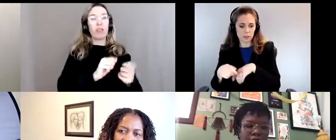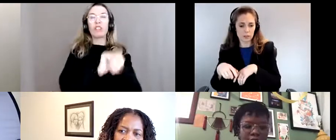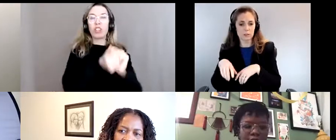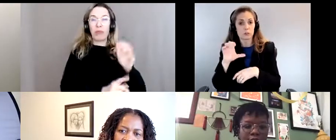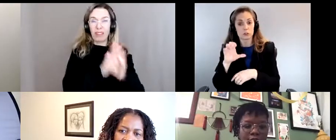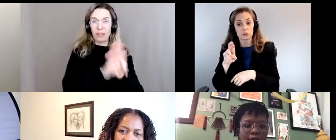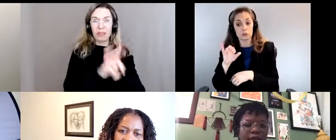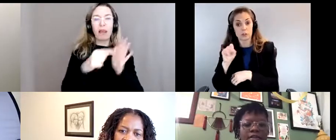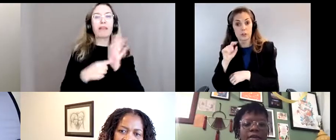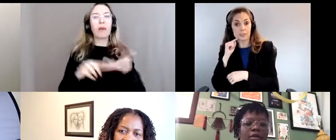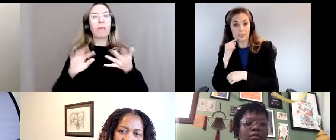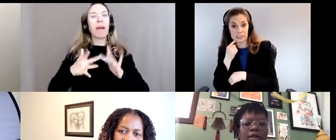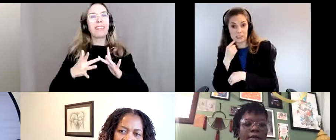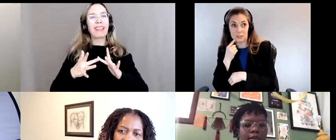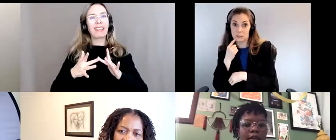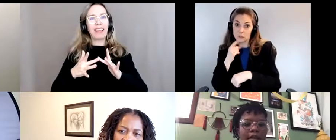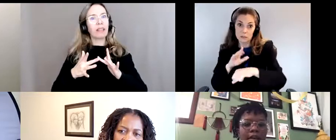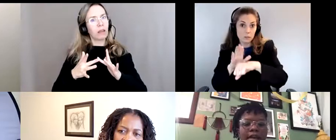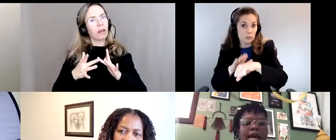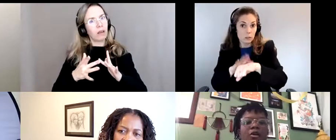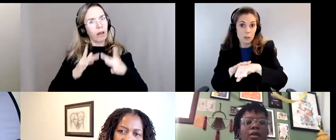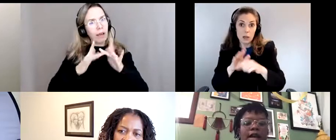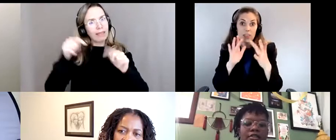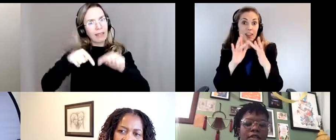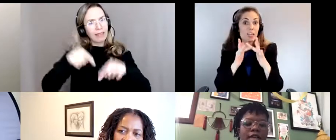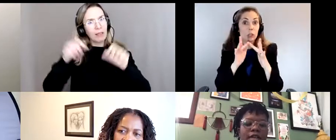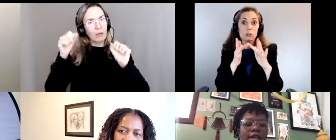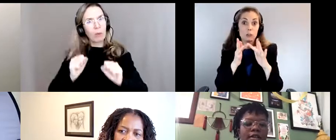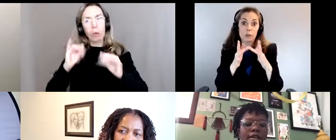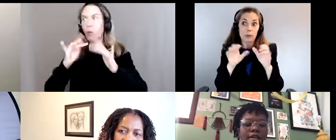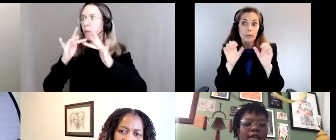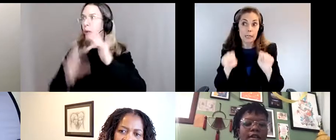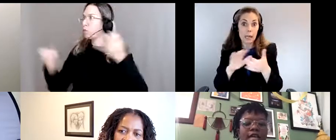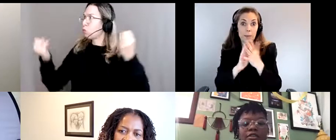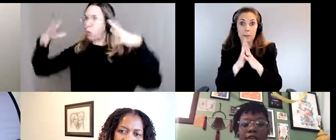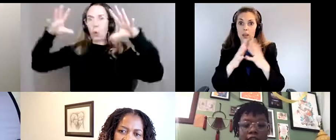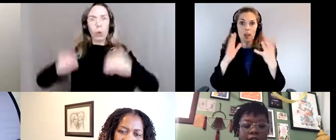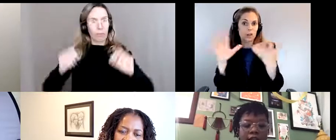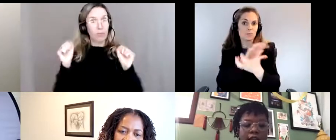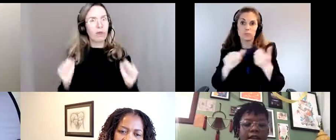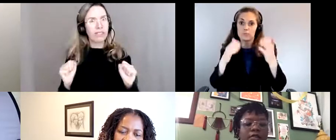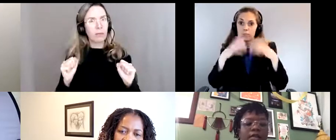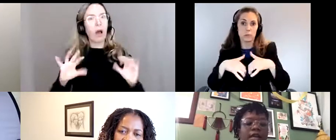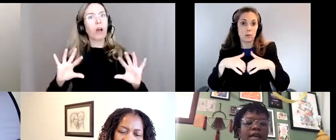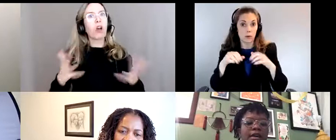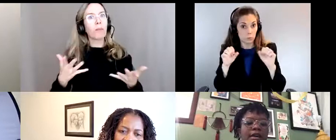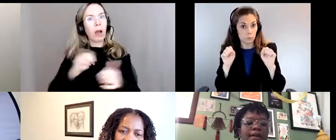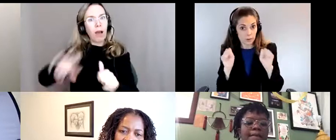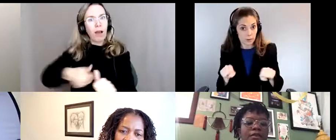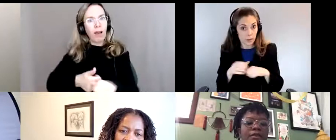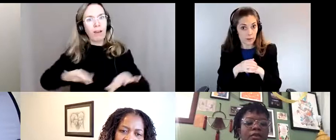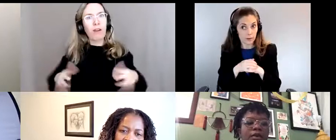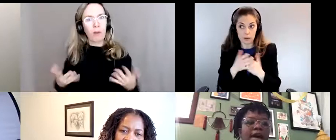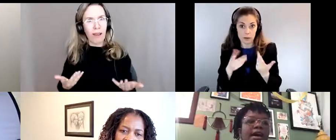des choses comme l'Internet, il faut qu sache que l'Internet pourrait arrêter d'exister et donc il faut penser à comment est-ce qu'on connecte